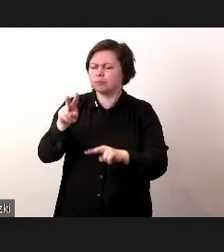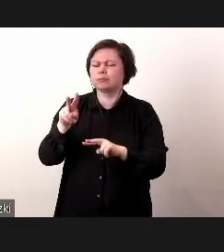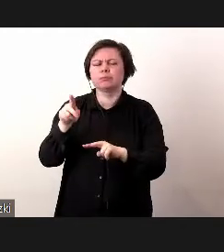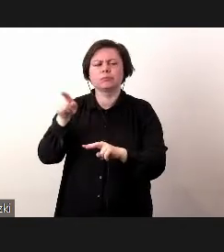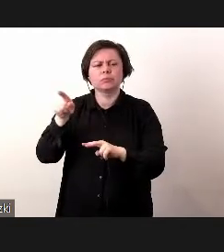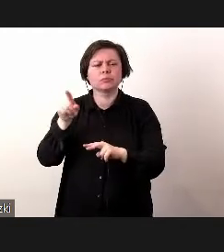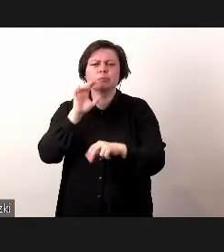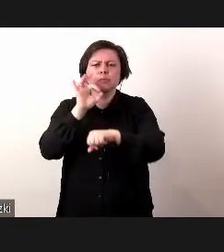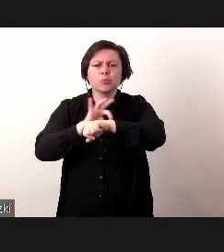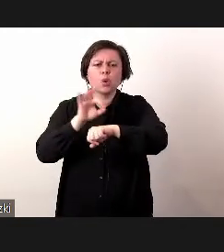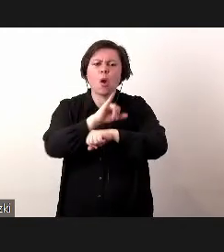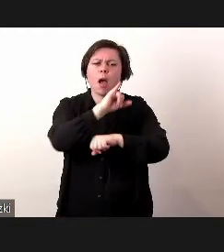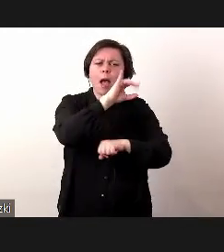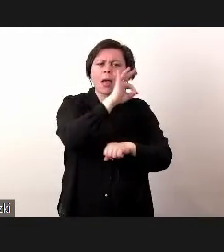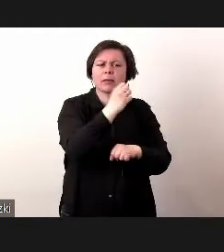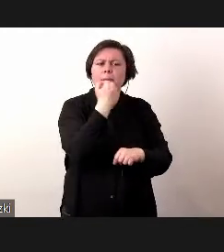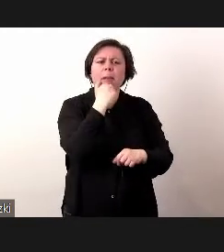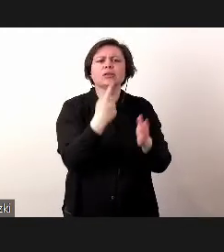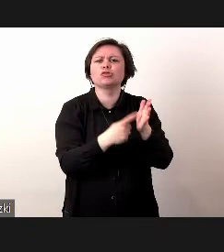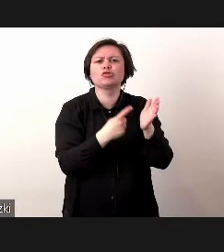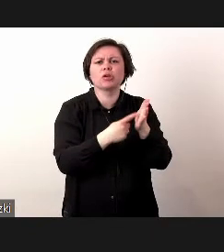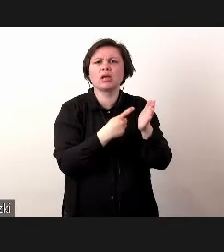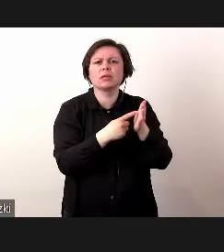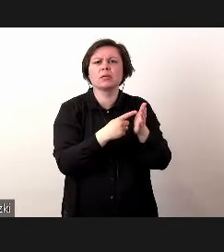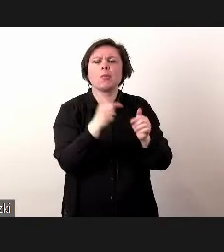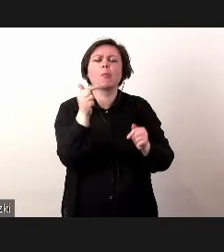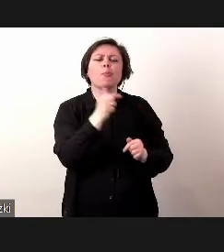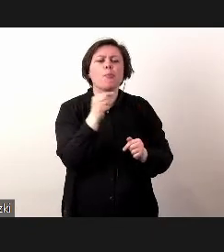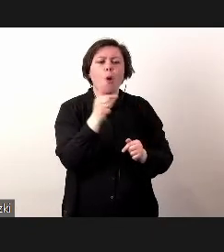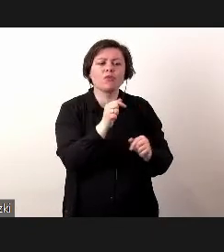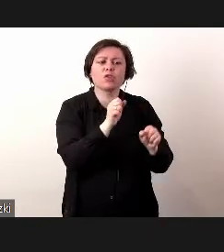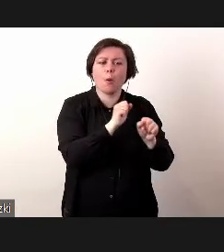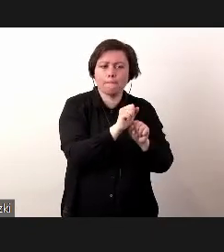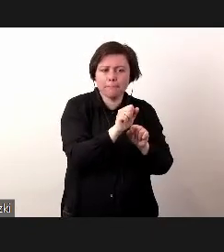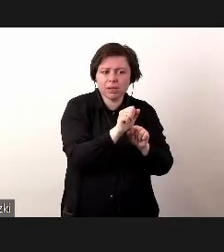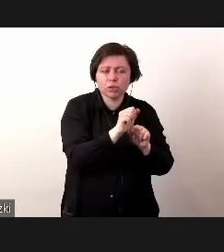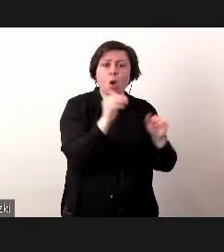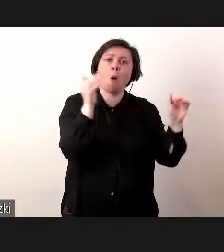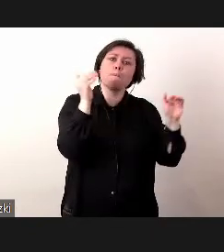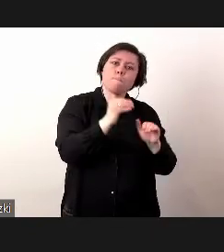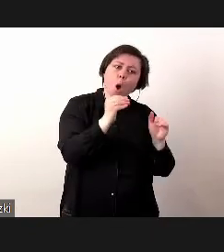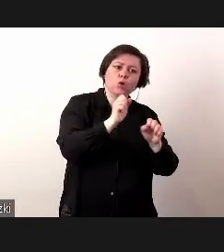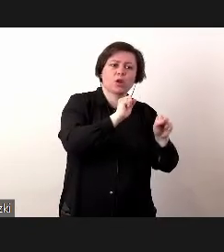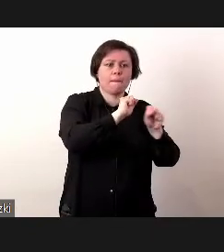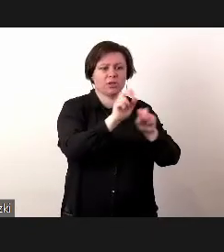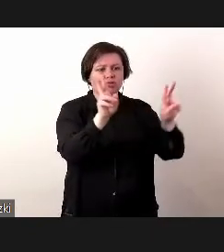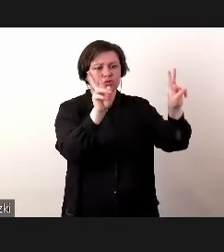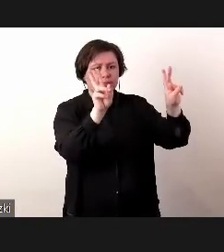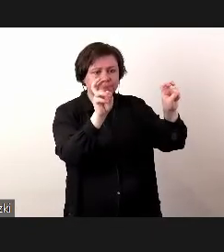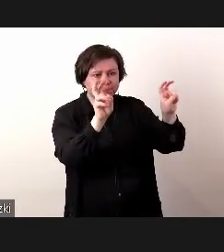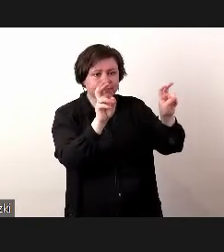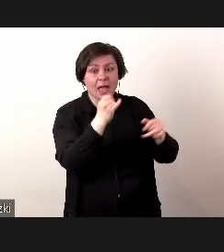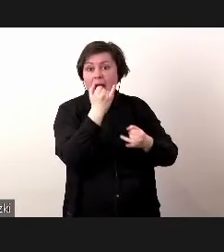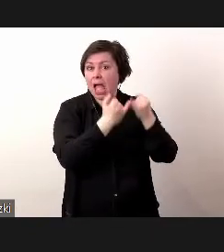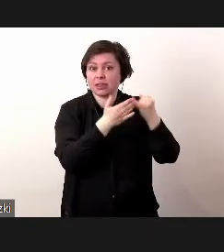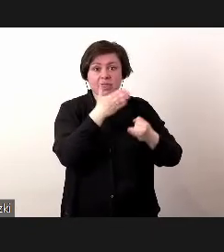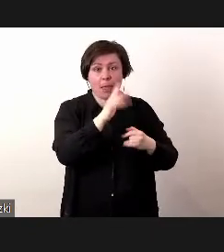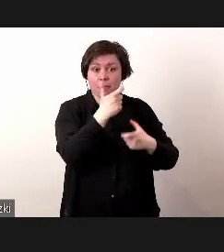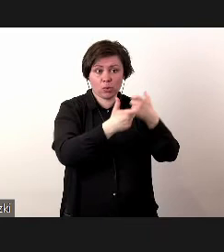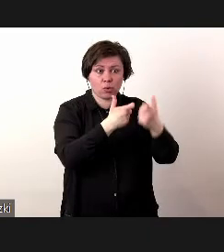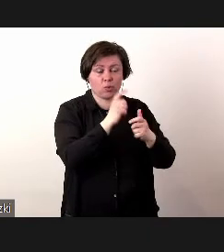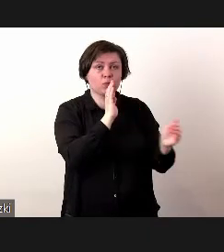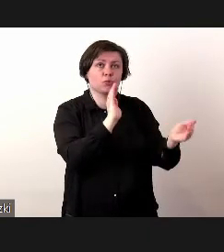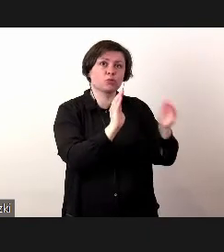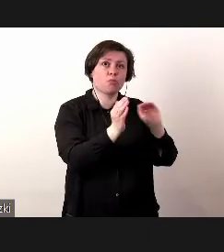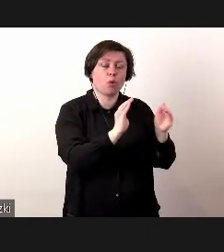projektach IT bardzo często jako powinno być, może być. Ale jeżeli nie będziemy tego robili